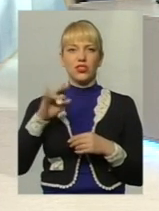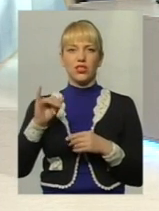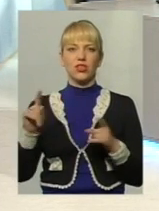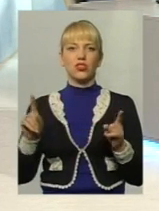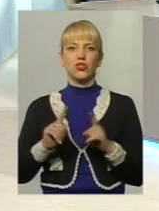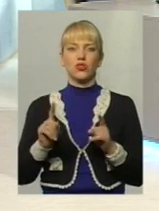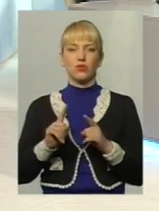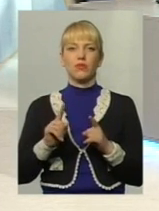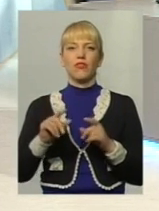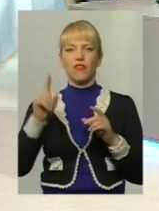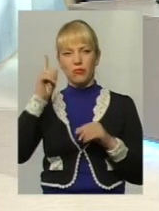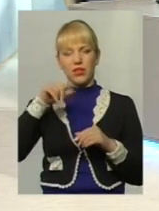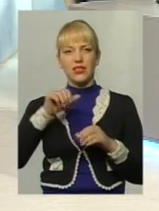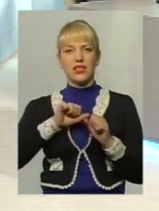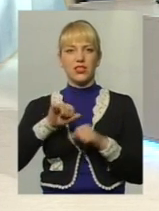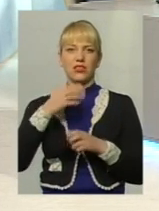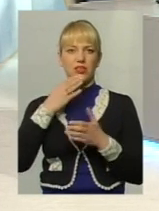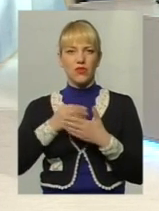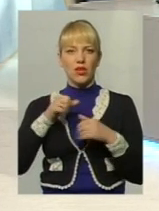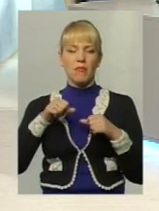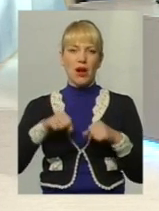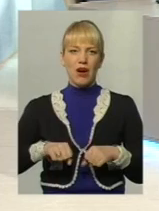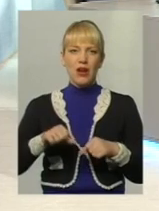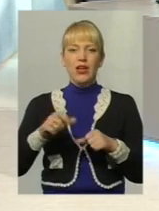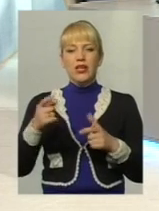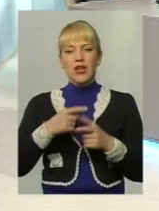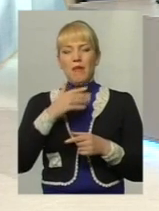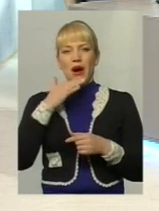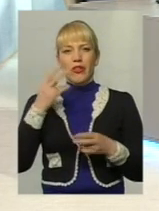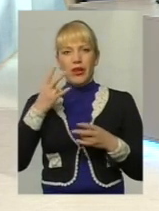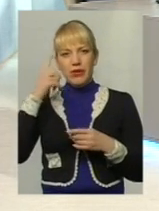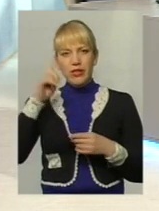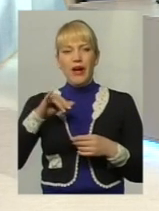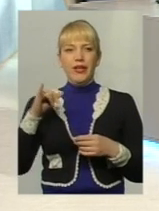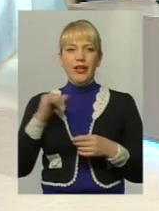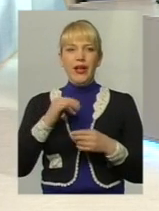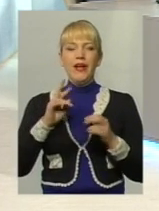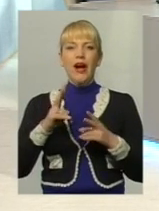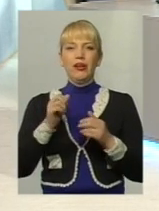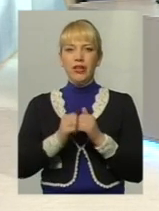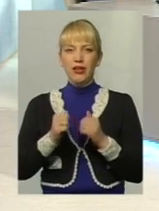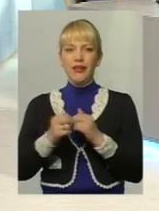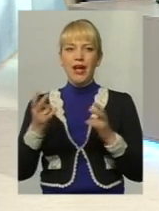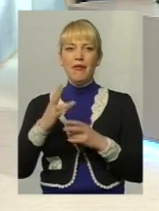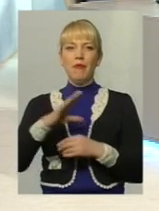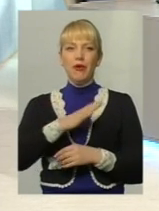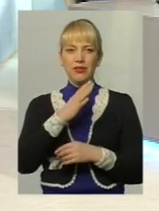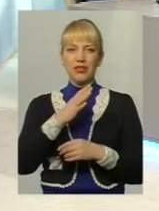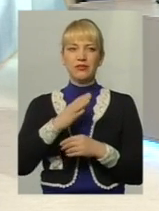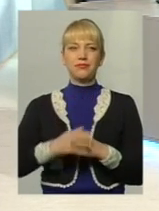аби вміти захищати свої права? Чи багато треба знати і як часто треба бути